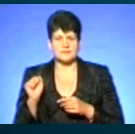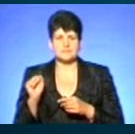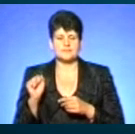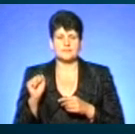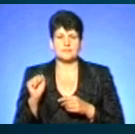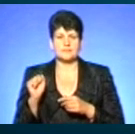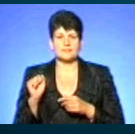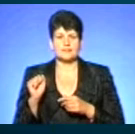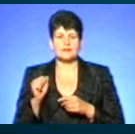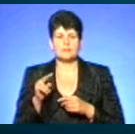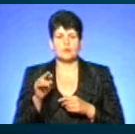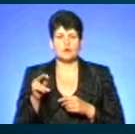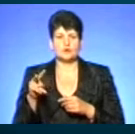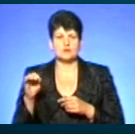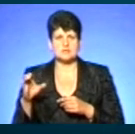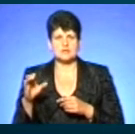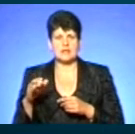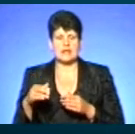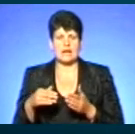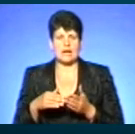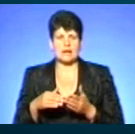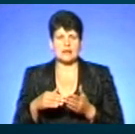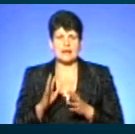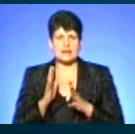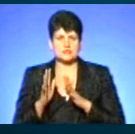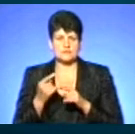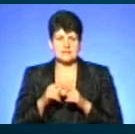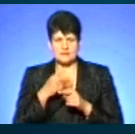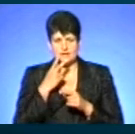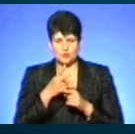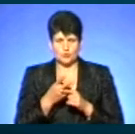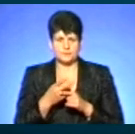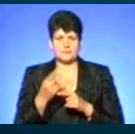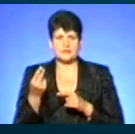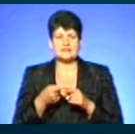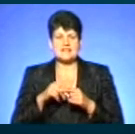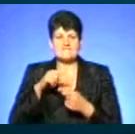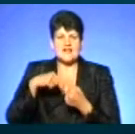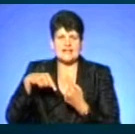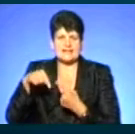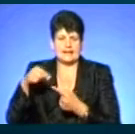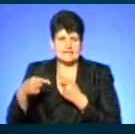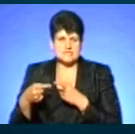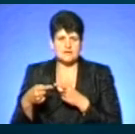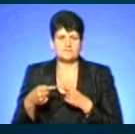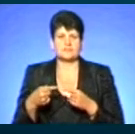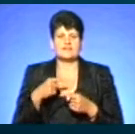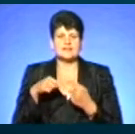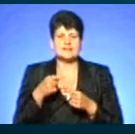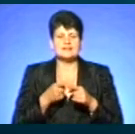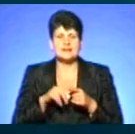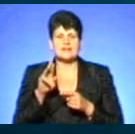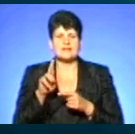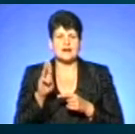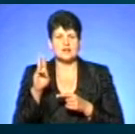– це ящерка. Давайте поговоримо про характерні ознаки гадюки звичайної, як її